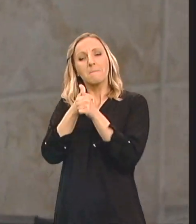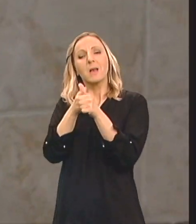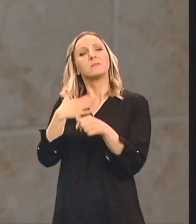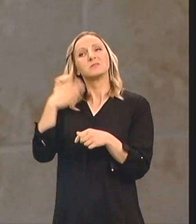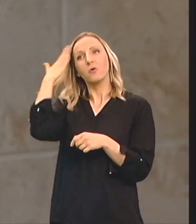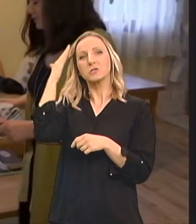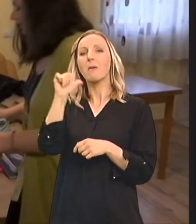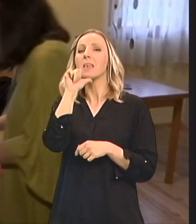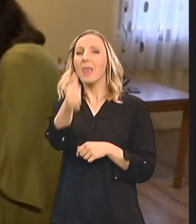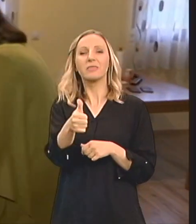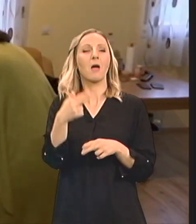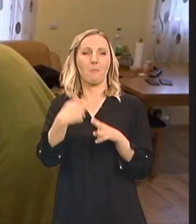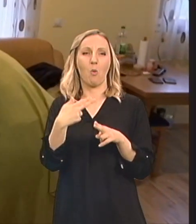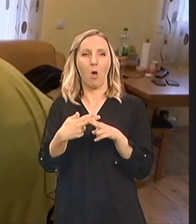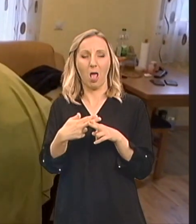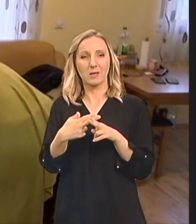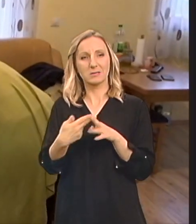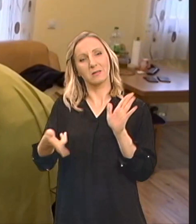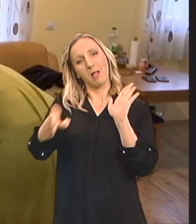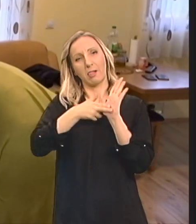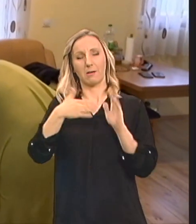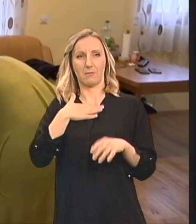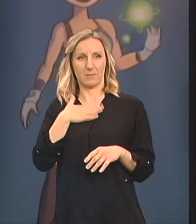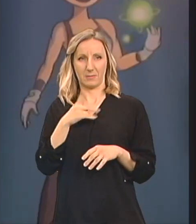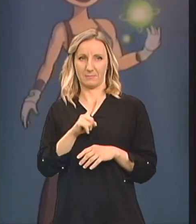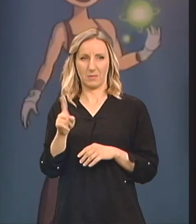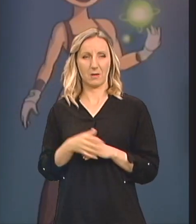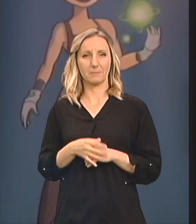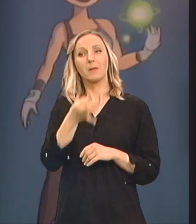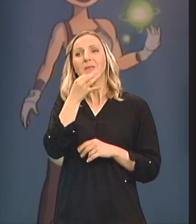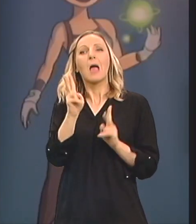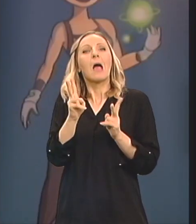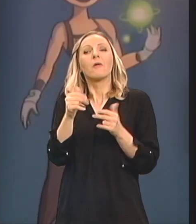Depiniše Dajana, kako ti je prošao današnji dan? Ludo